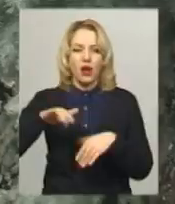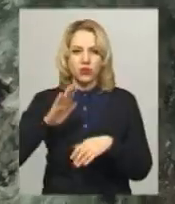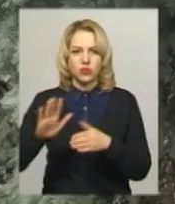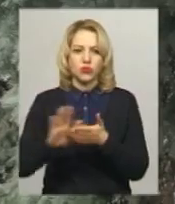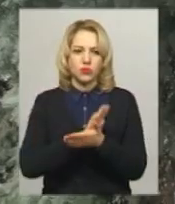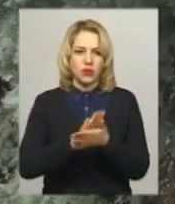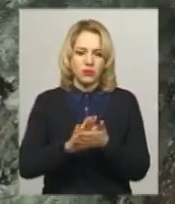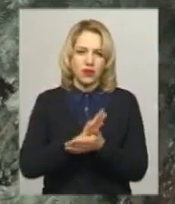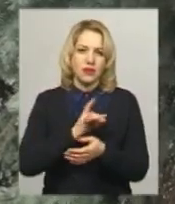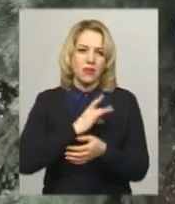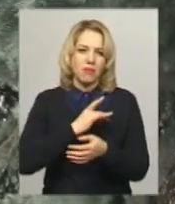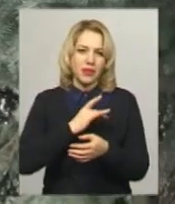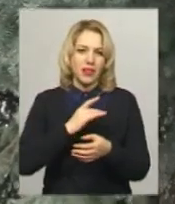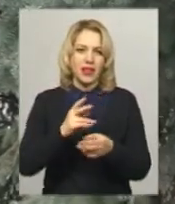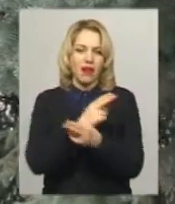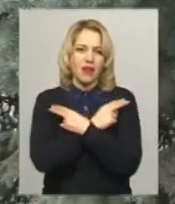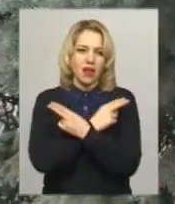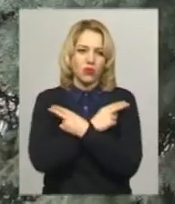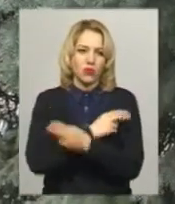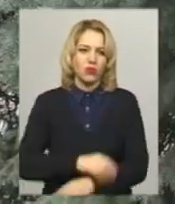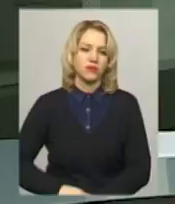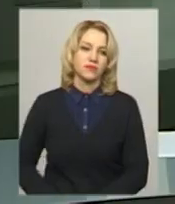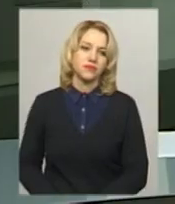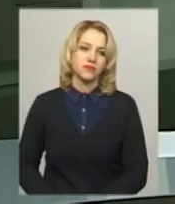Анастасія Олексюк, Юрій Чорний, новини Поділля, Центр.